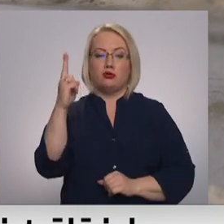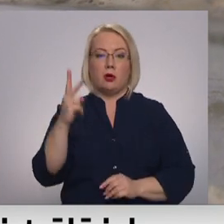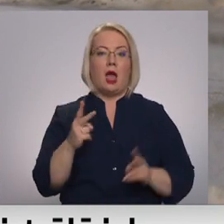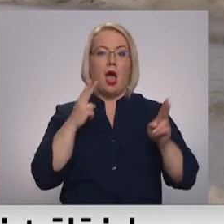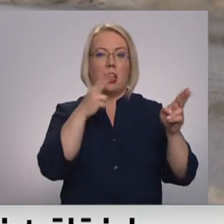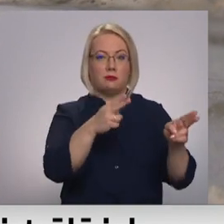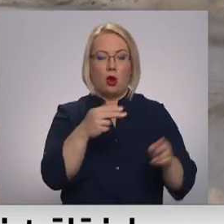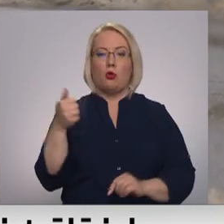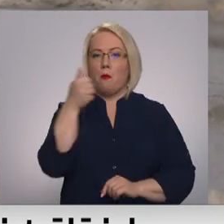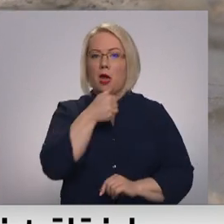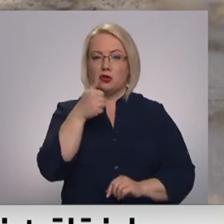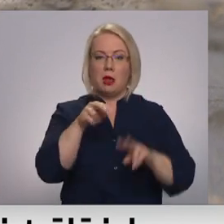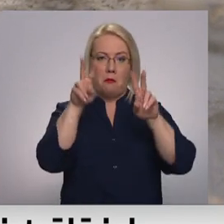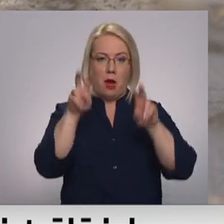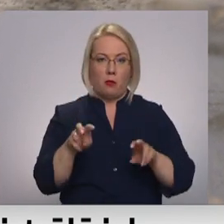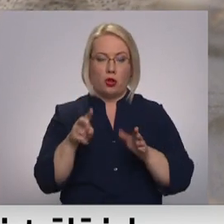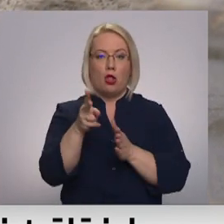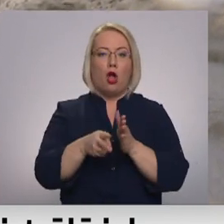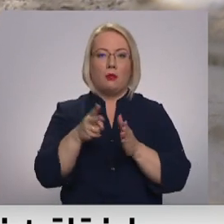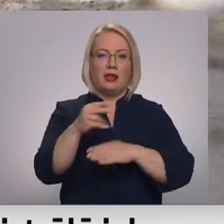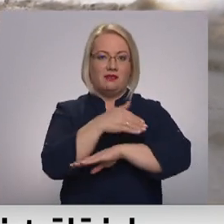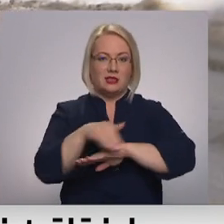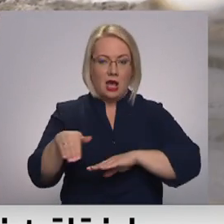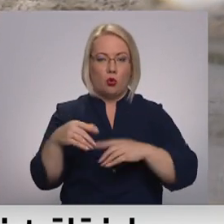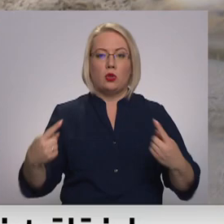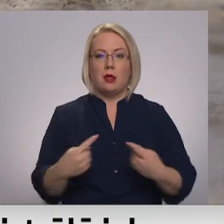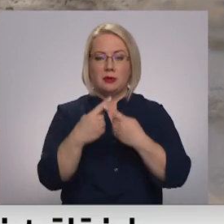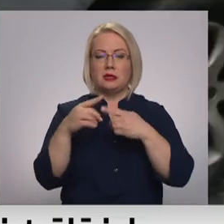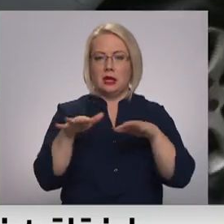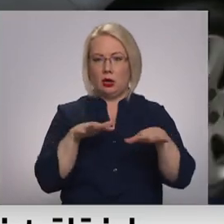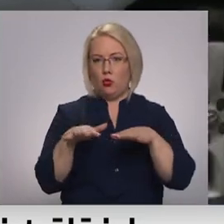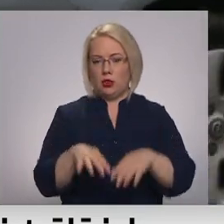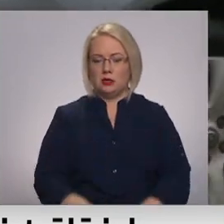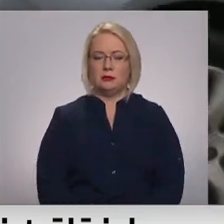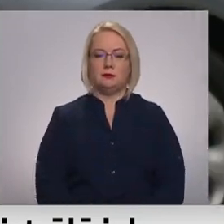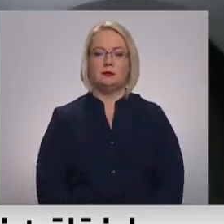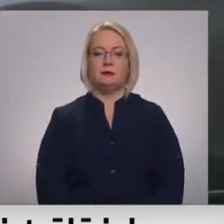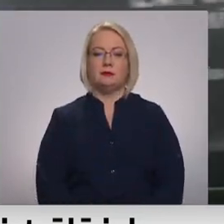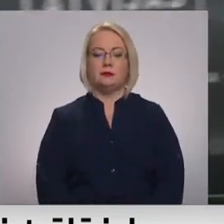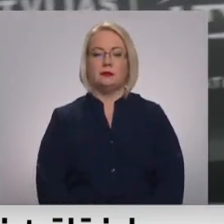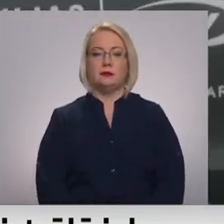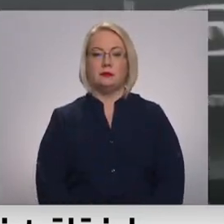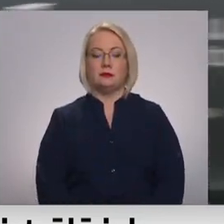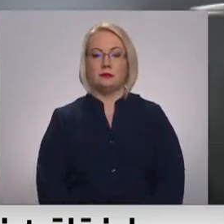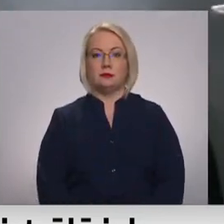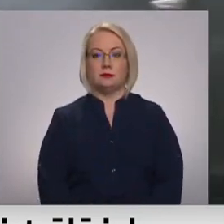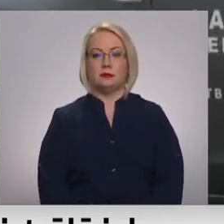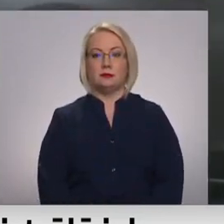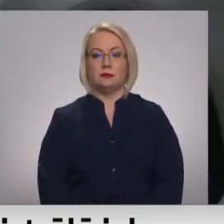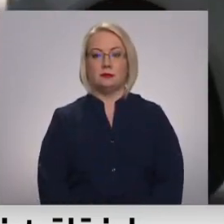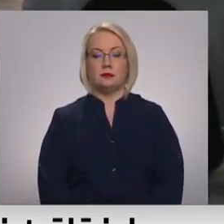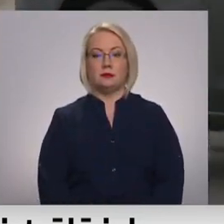un personīgi pārbaudīt lokomatīvas ielu un atbilstīgi rīkoties. Ieļie Koziņas Aivars Cāns,